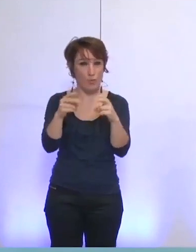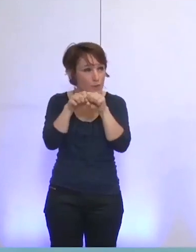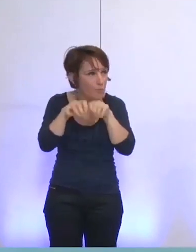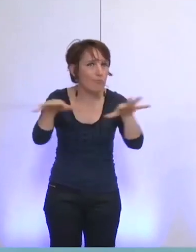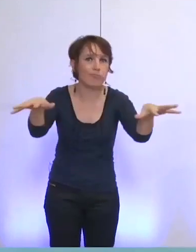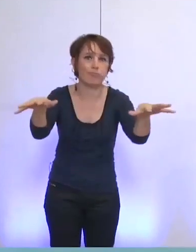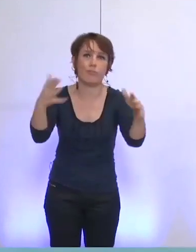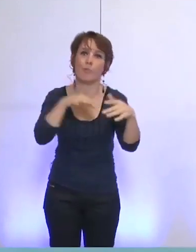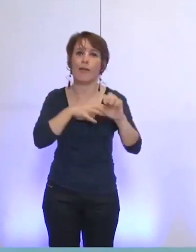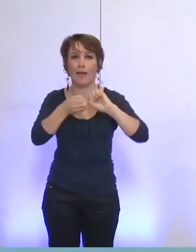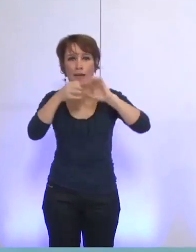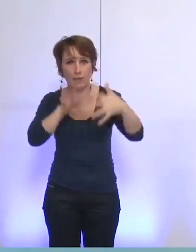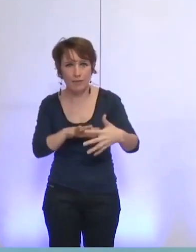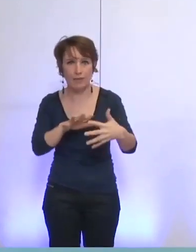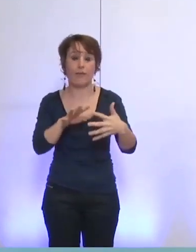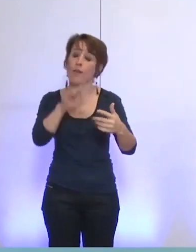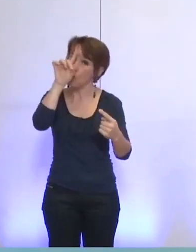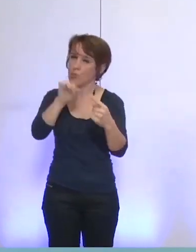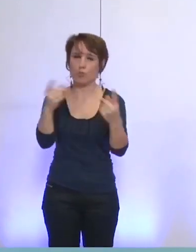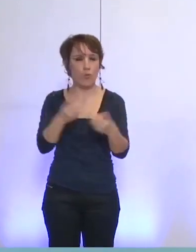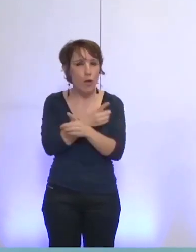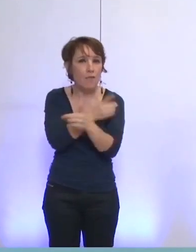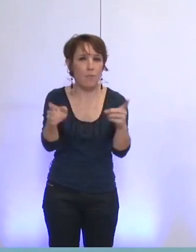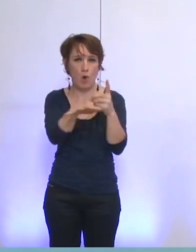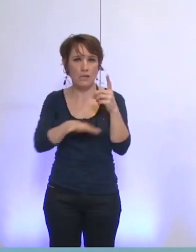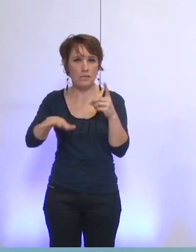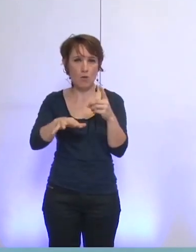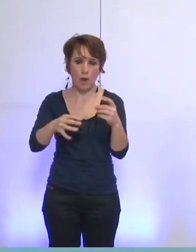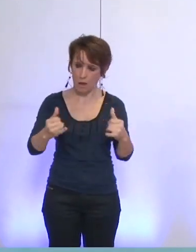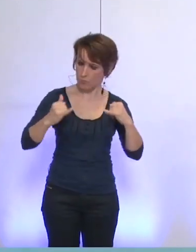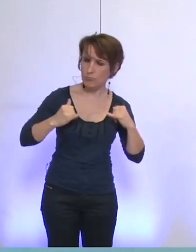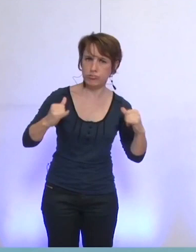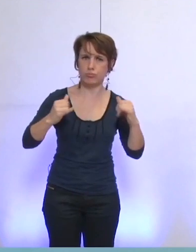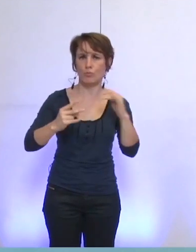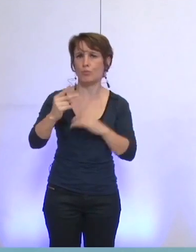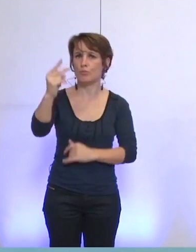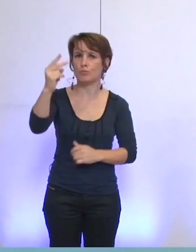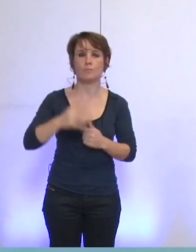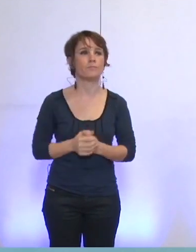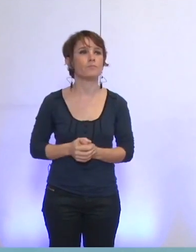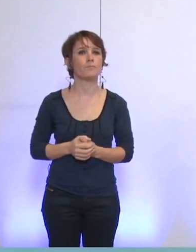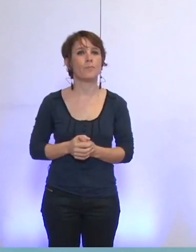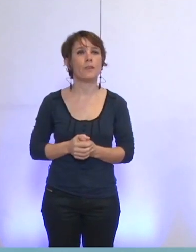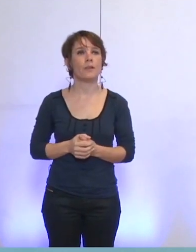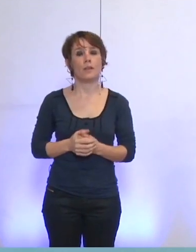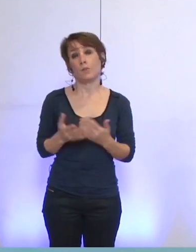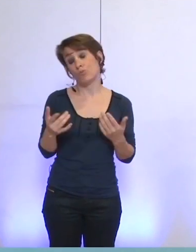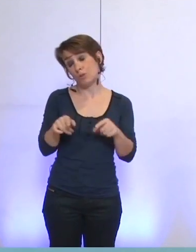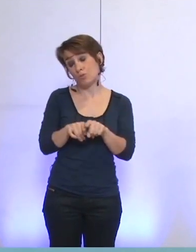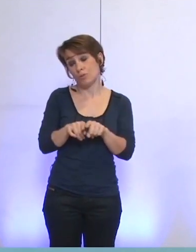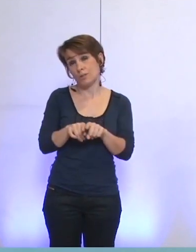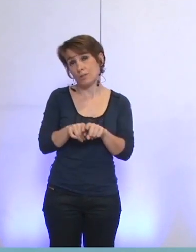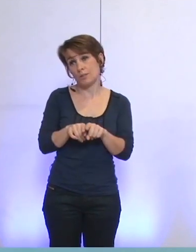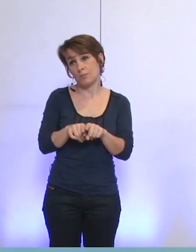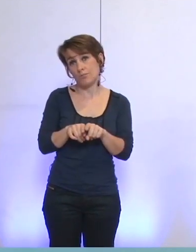renforce la démocratie locale et renforce l'exposé